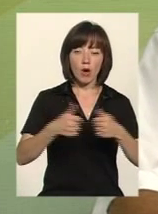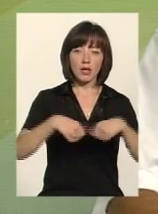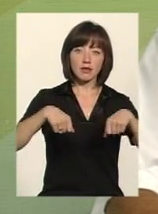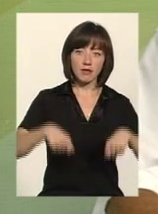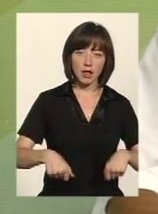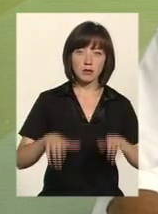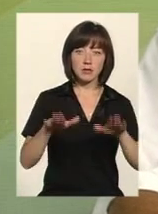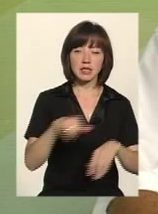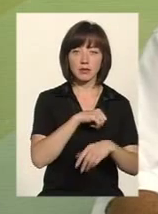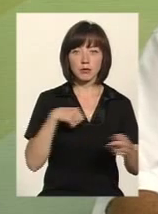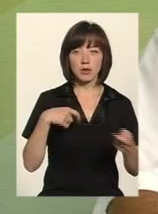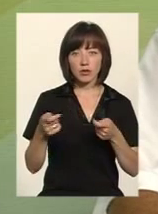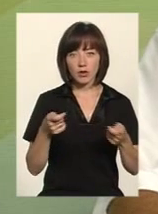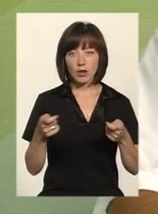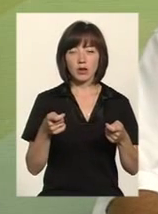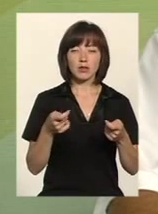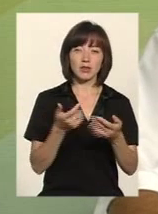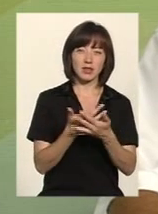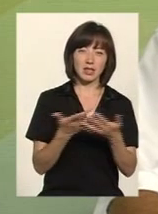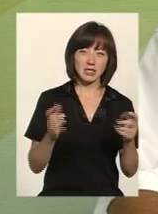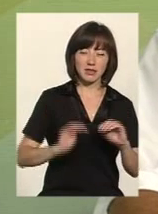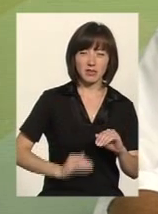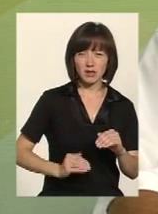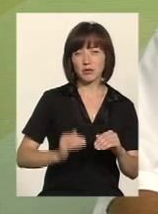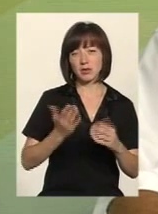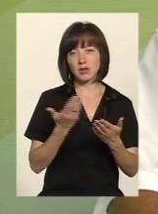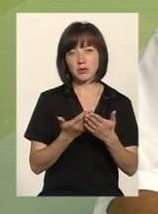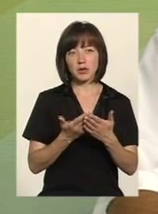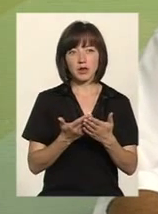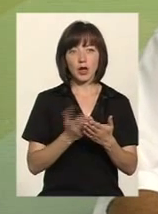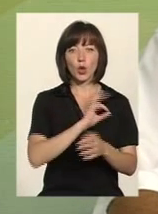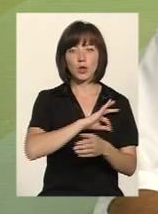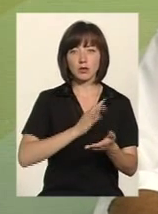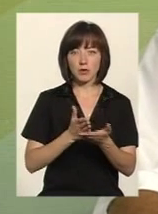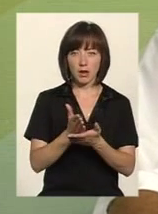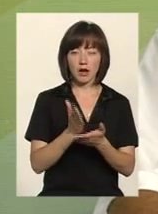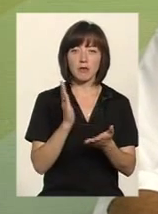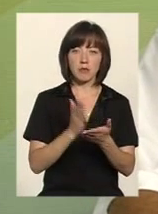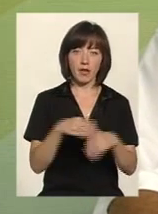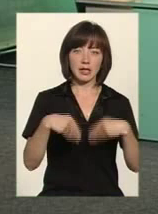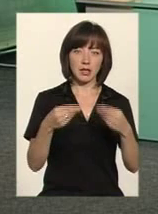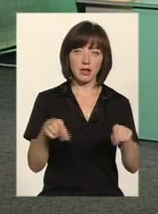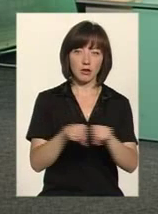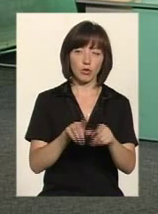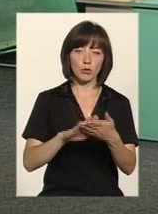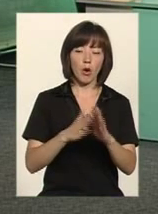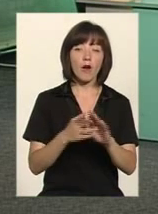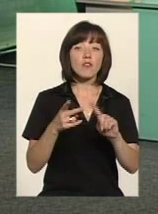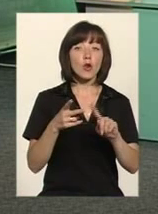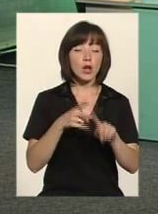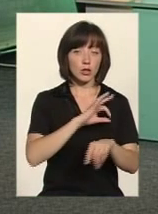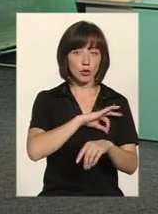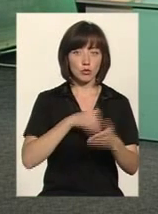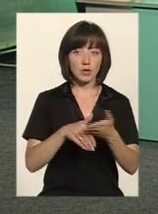місцевого самоврядування, певні фізичні і юридичні особи, юридичного сприймання, які мають в положенні надання такої допомоги. Вторинна права